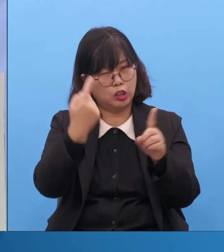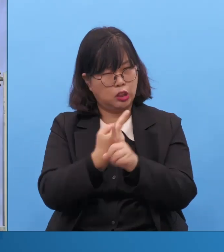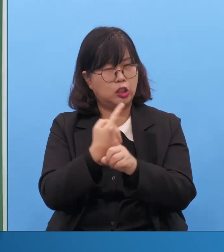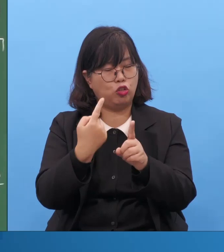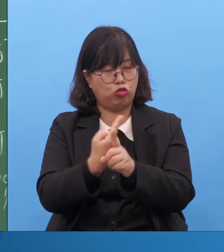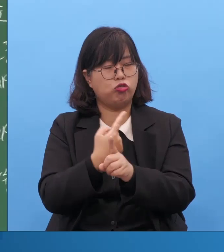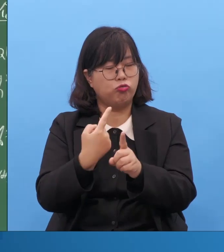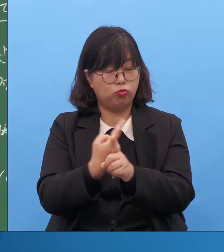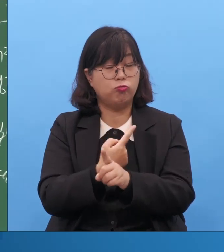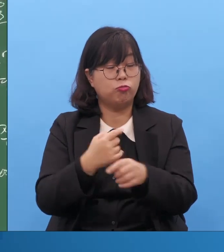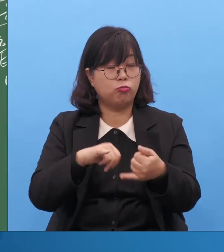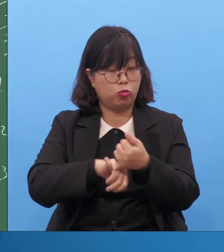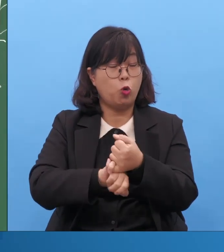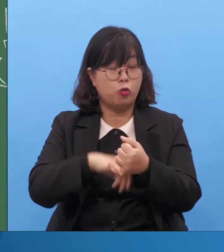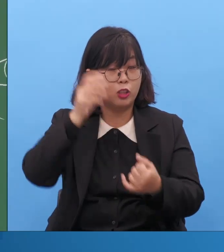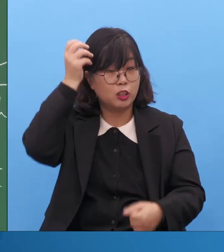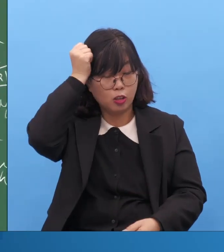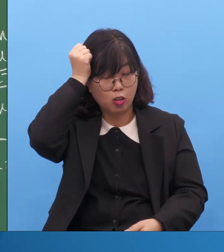꼭 기억해야 됩니다.